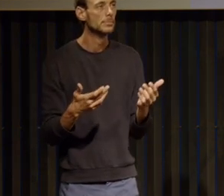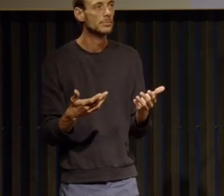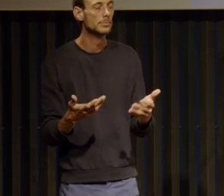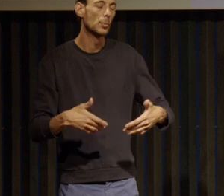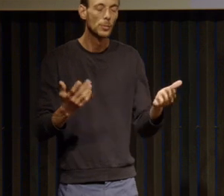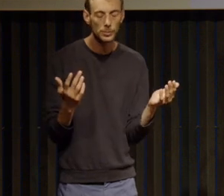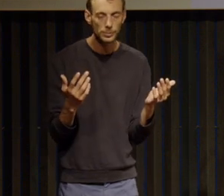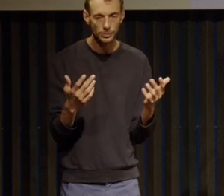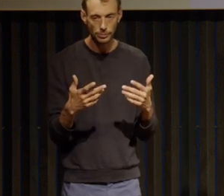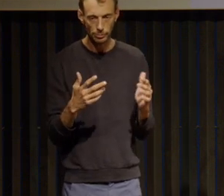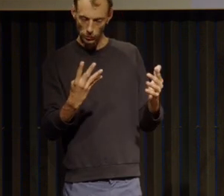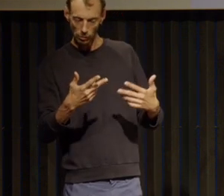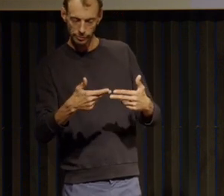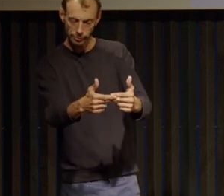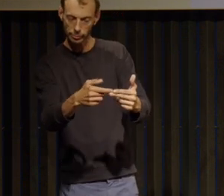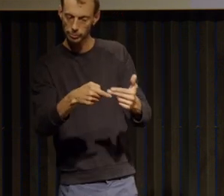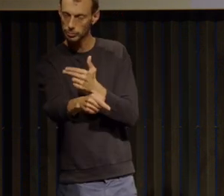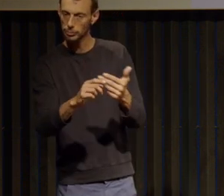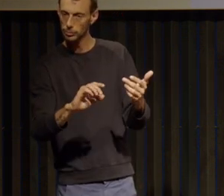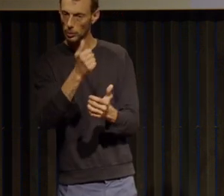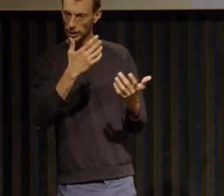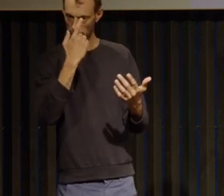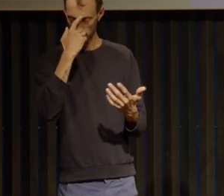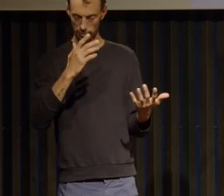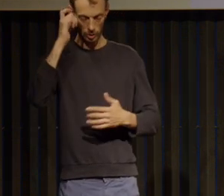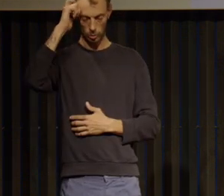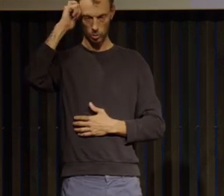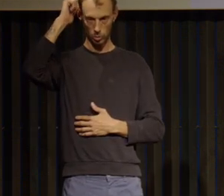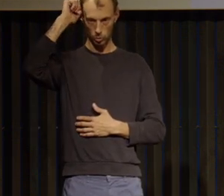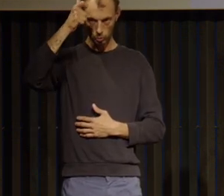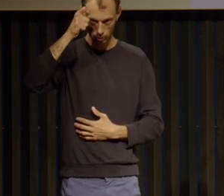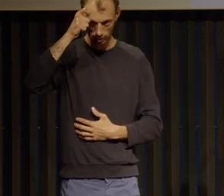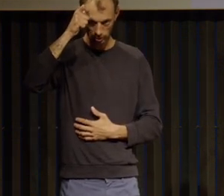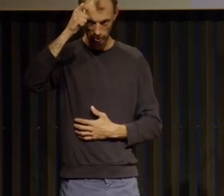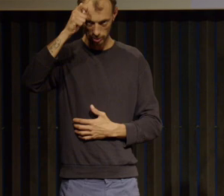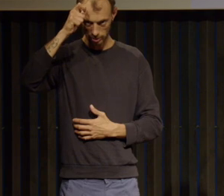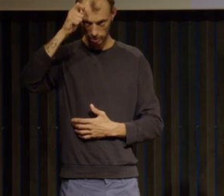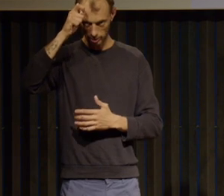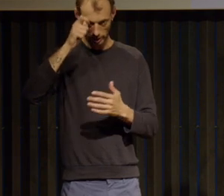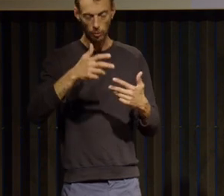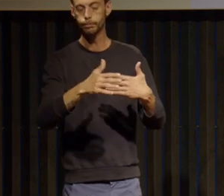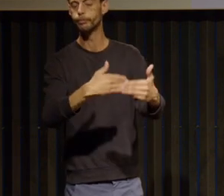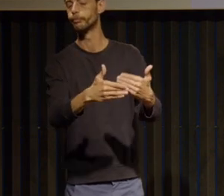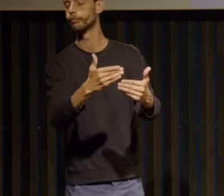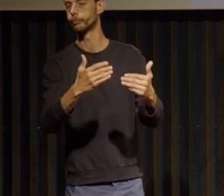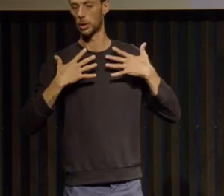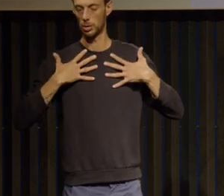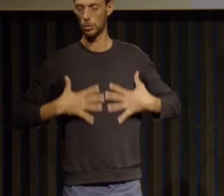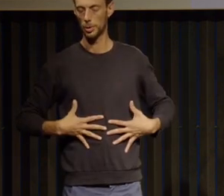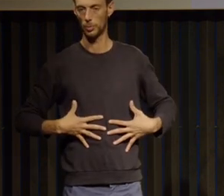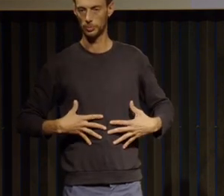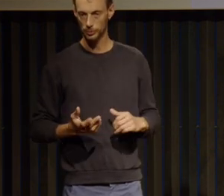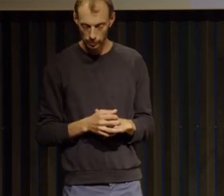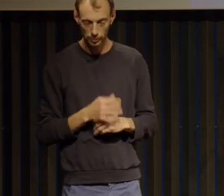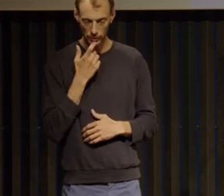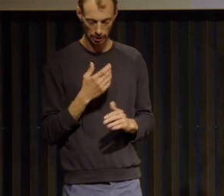vont partent du cognitif pour aller vers le comportemental donc c'est à dire que on va vraiment au départ je travaille